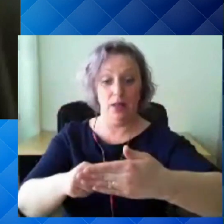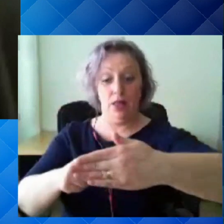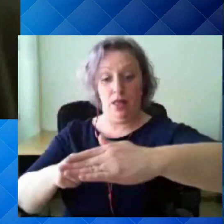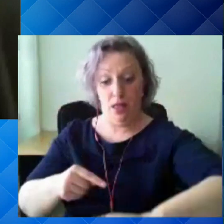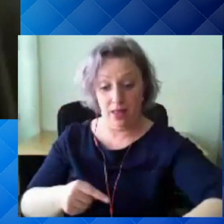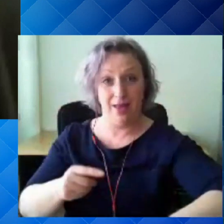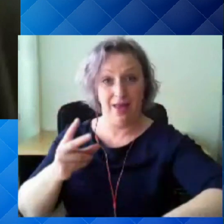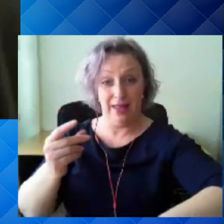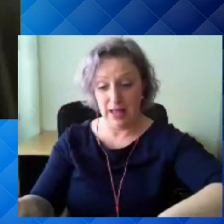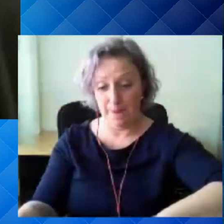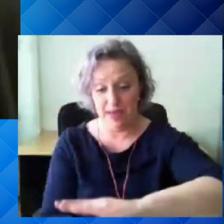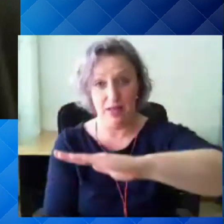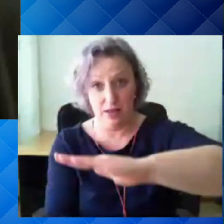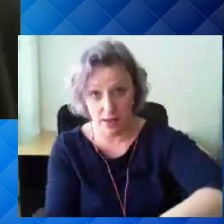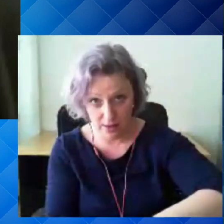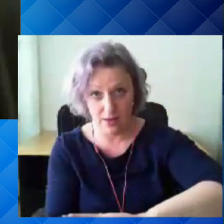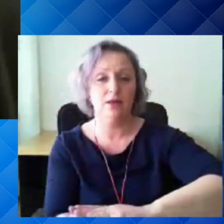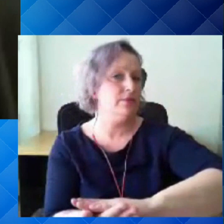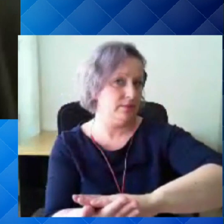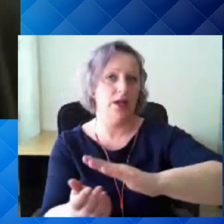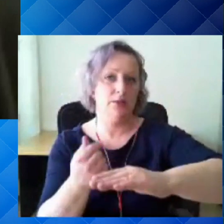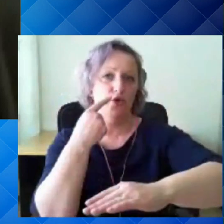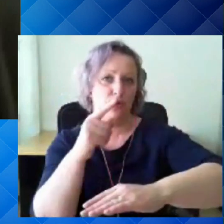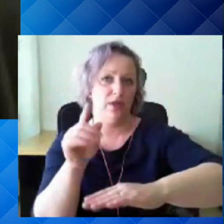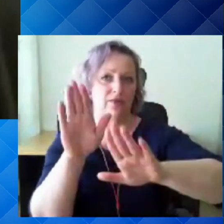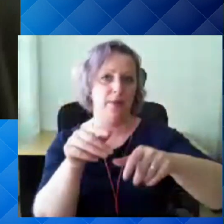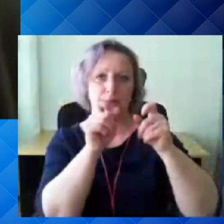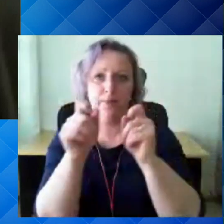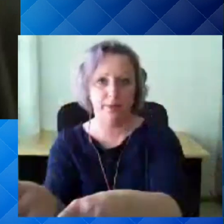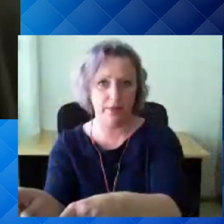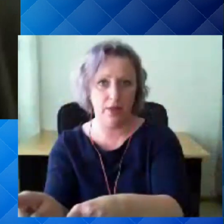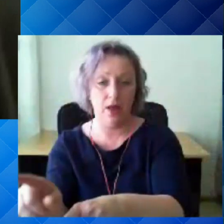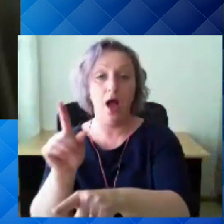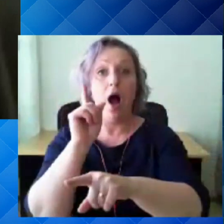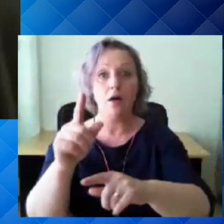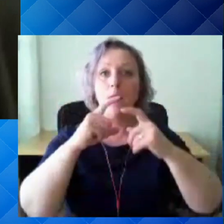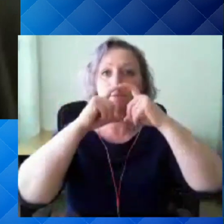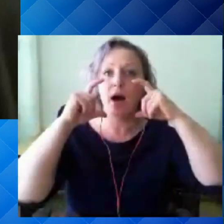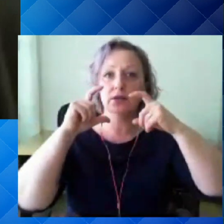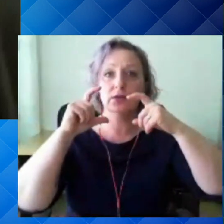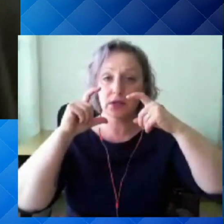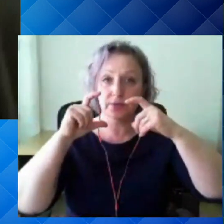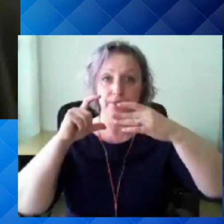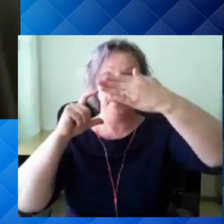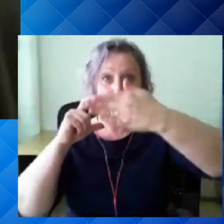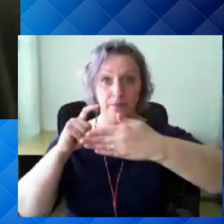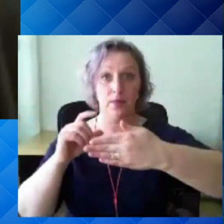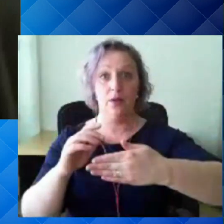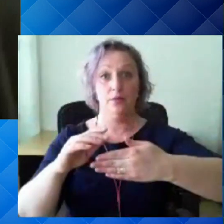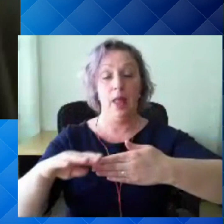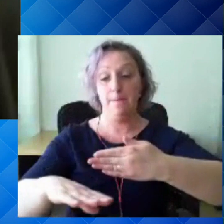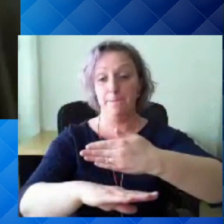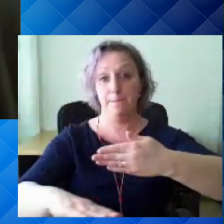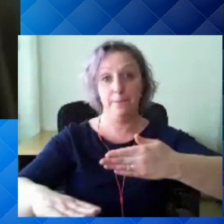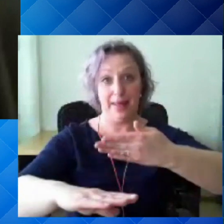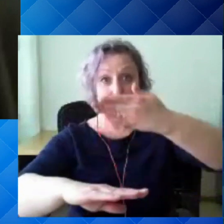siis võiks juba ära visata. Kui me nüüd jälgime seda, et me asetame selle välispinna ja ideaalselt me asetame